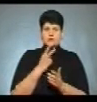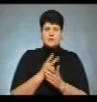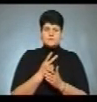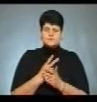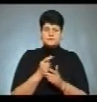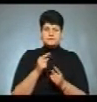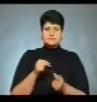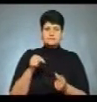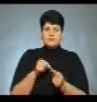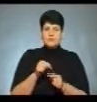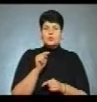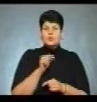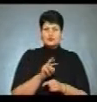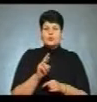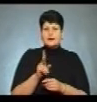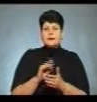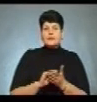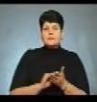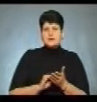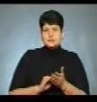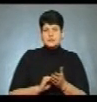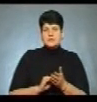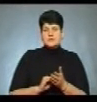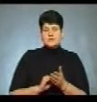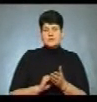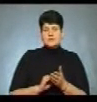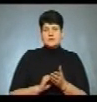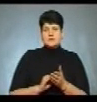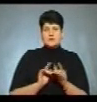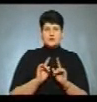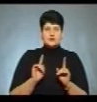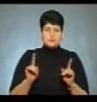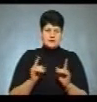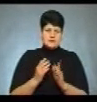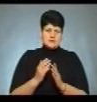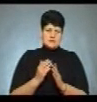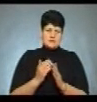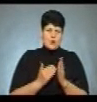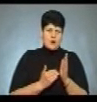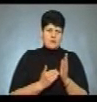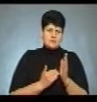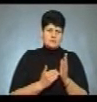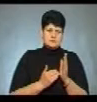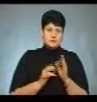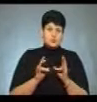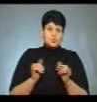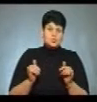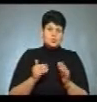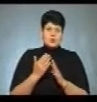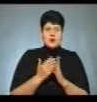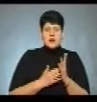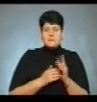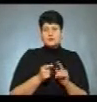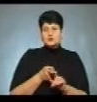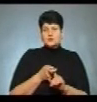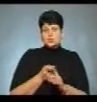відповідно до того, як власне вона і написана. Один до одного. Особливості програми. Програма стосується